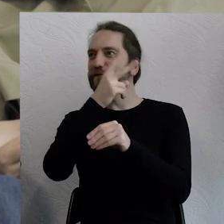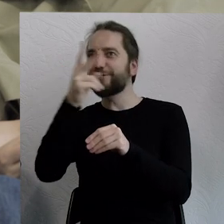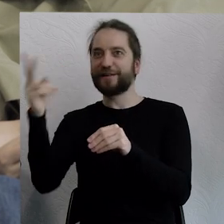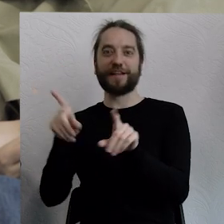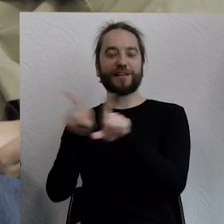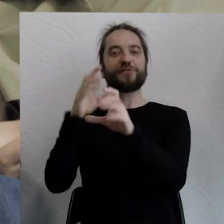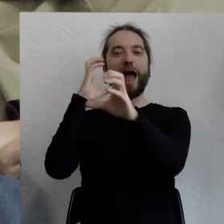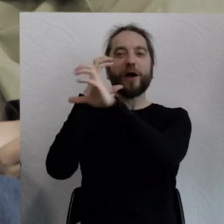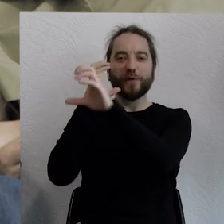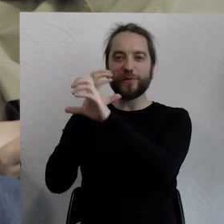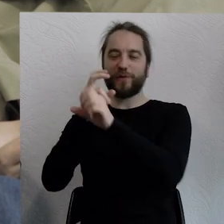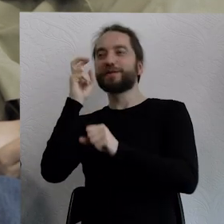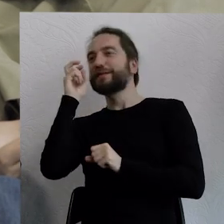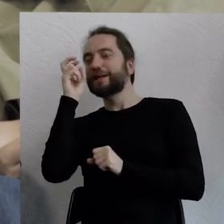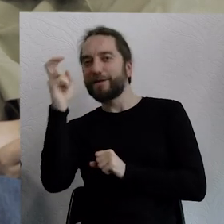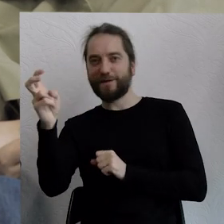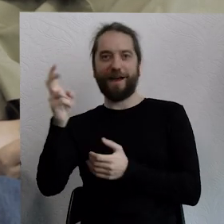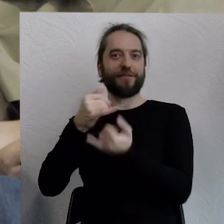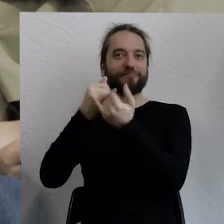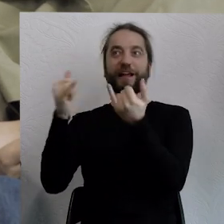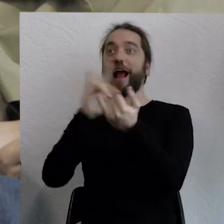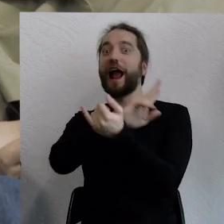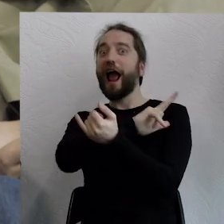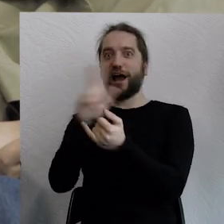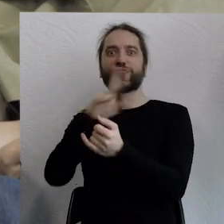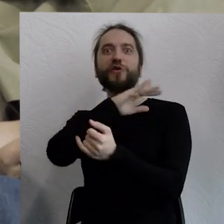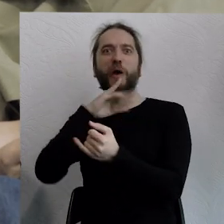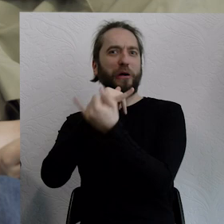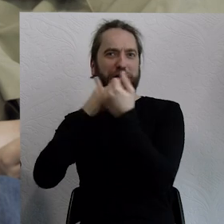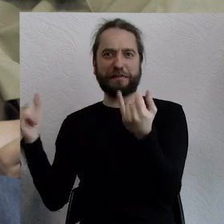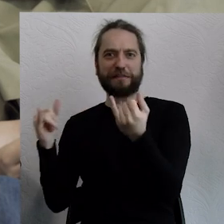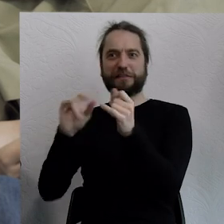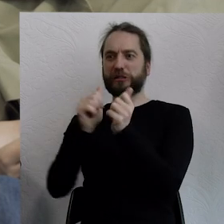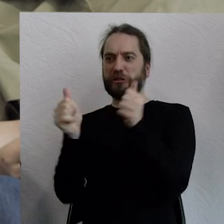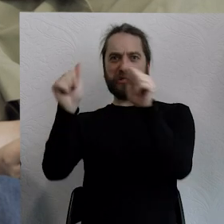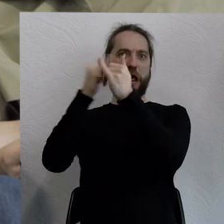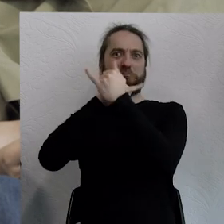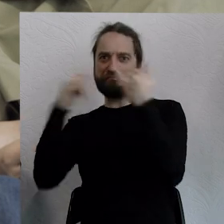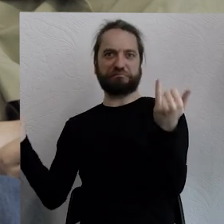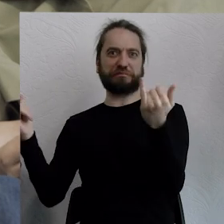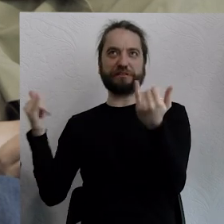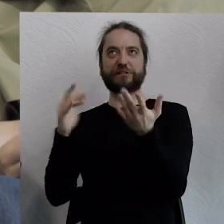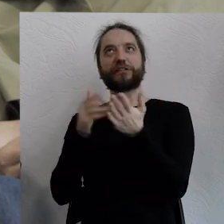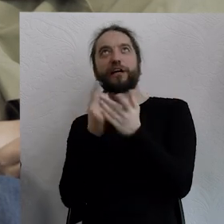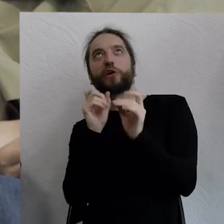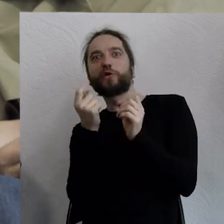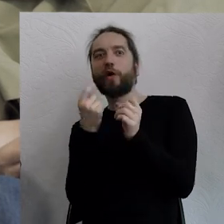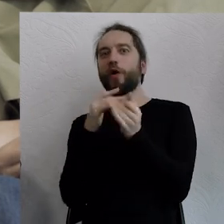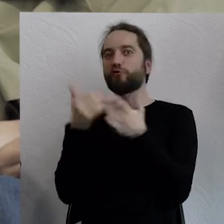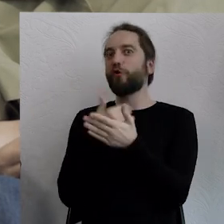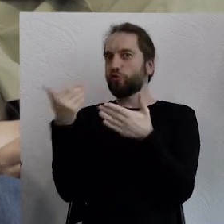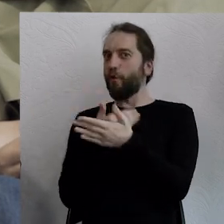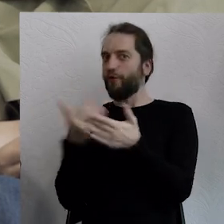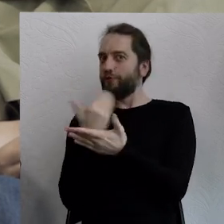autobusów i dużo tramwajów, każdy w innym kształcie, w innym kolorze. Takie bardzo ciekawe, futurystyczne troszeczkę kształty tych